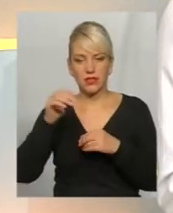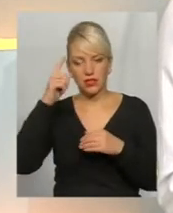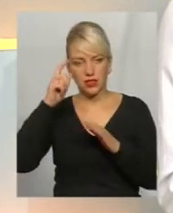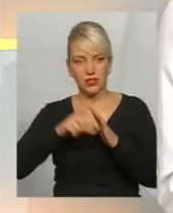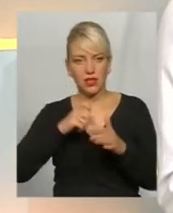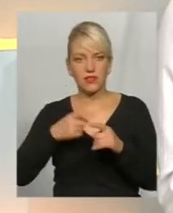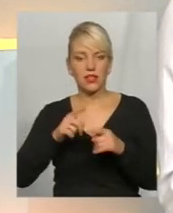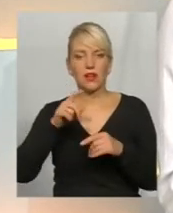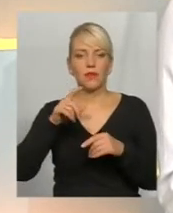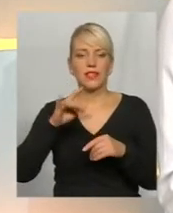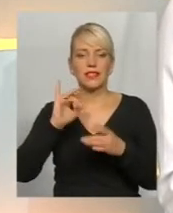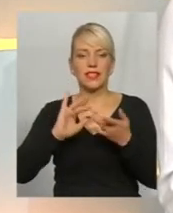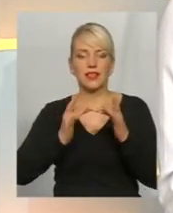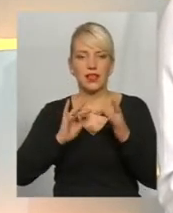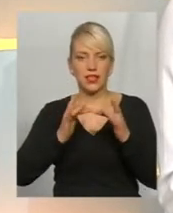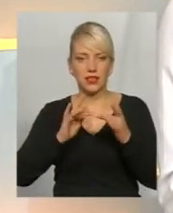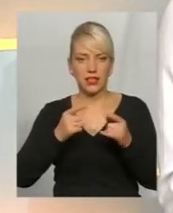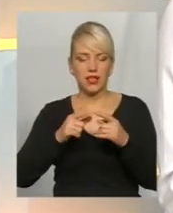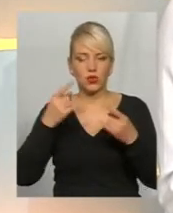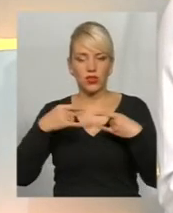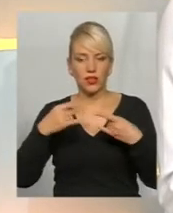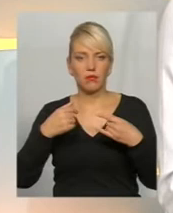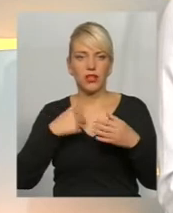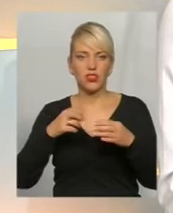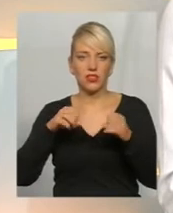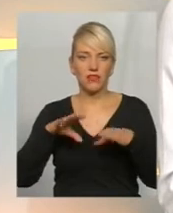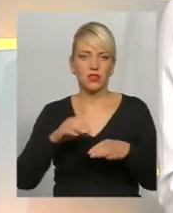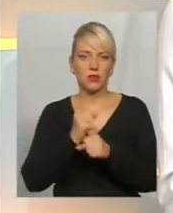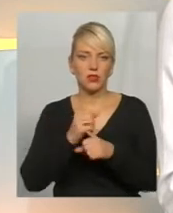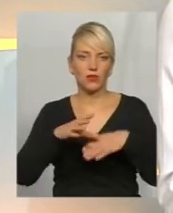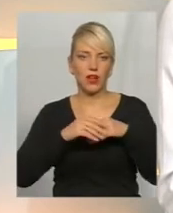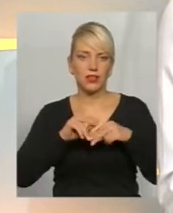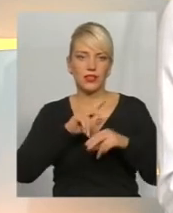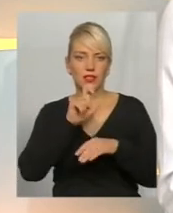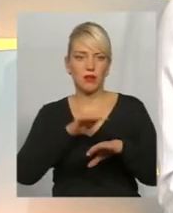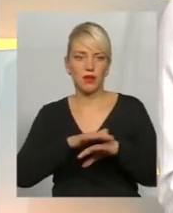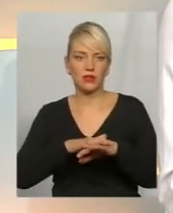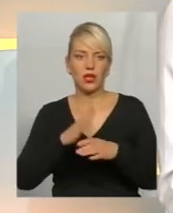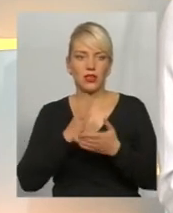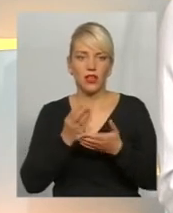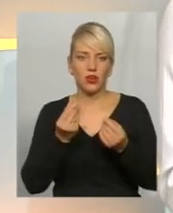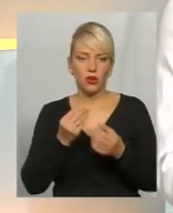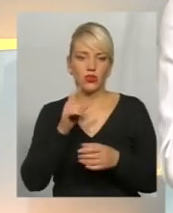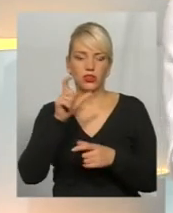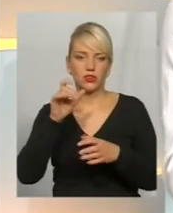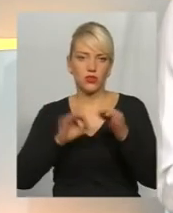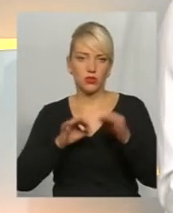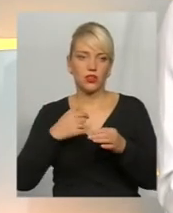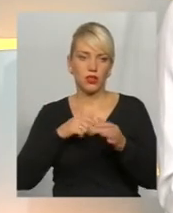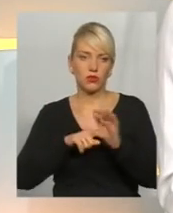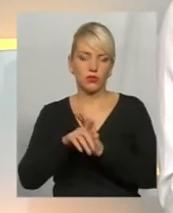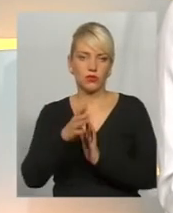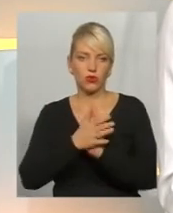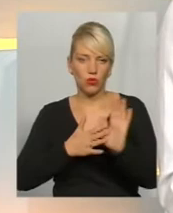про банки. Вирішив спробувати. І як виявилось, це нормально. Діють, віддають гроші навіть з відсотками. Мені це сподобалося. Я почав продовжувати.